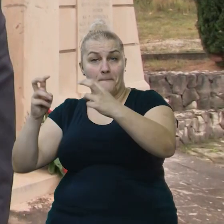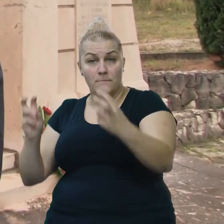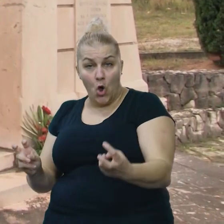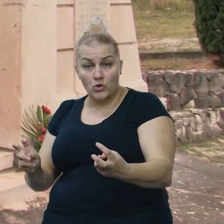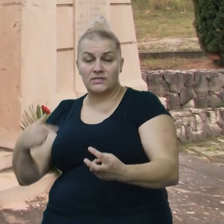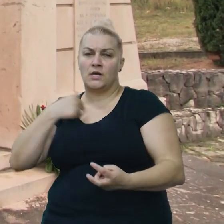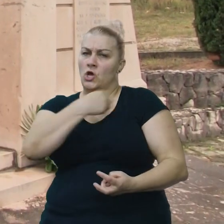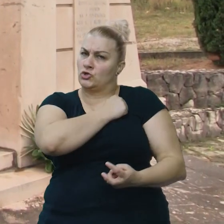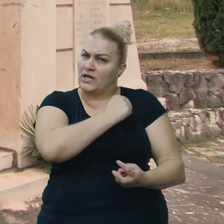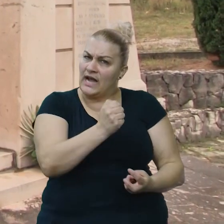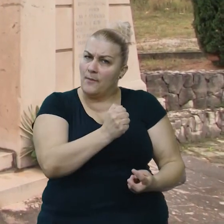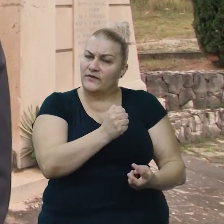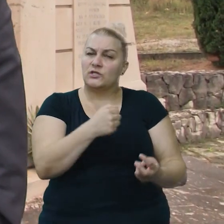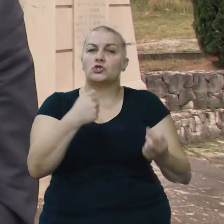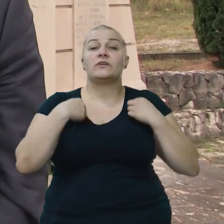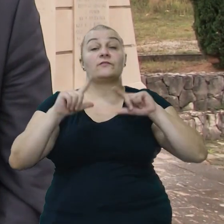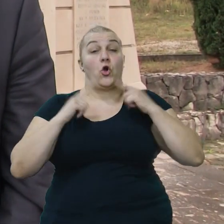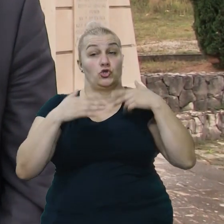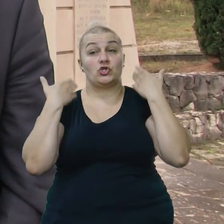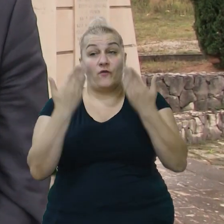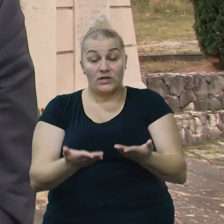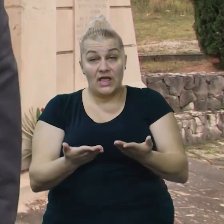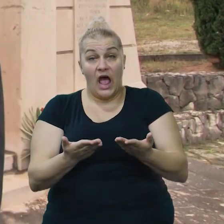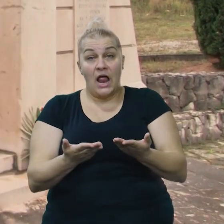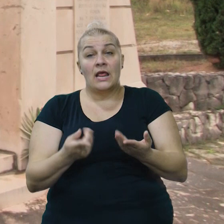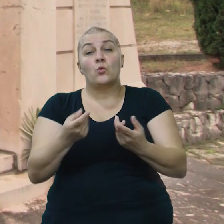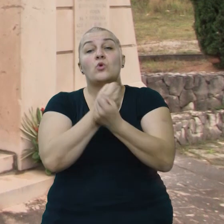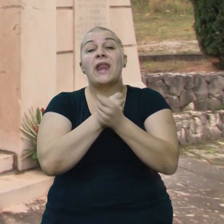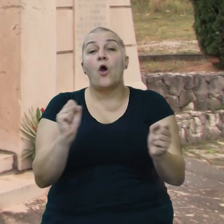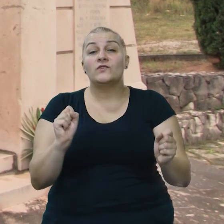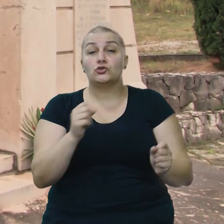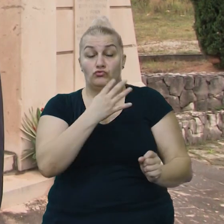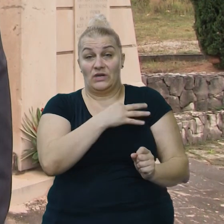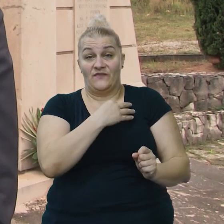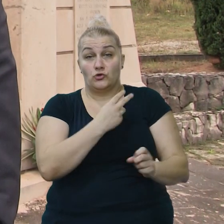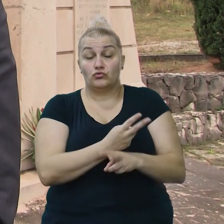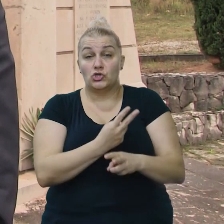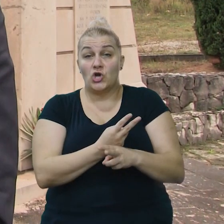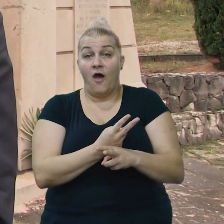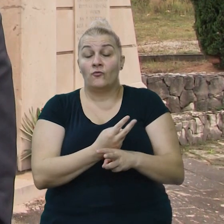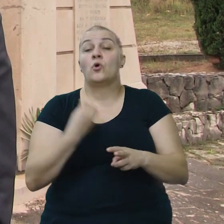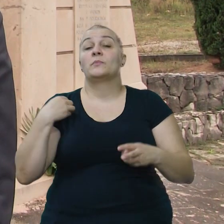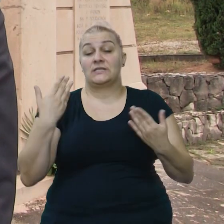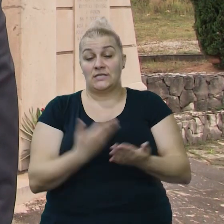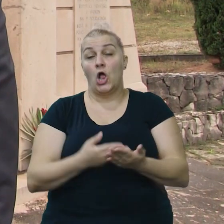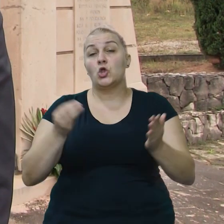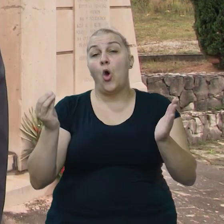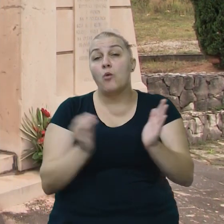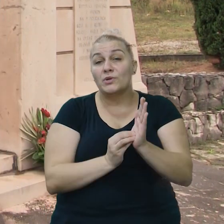naši hrabri vitezovi koji su dali svoje živote ugradili u neovisnu Hrvatsku državu, obilježavao njihovo